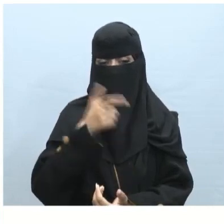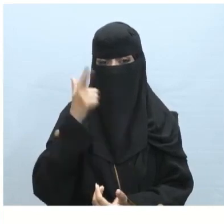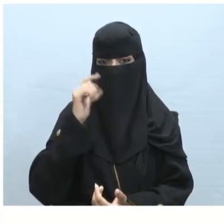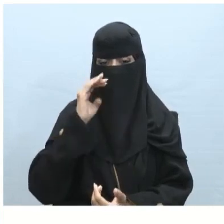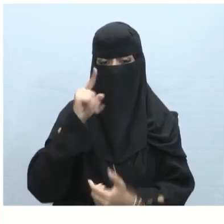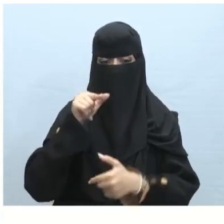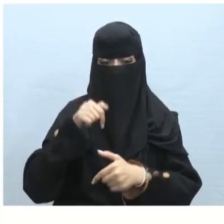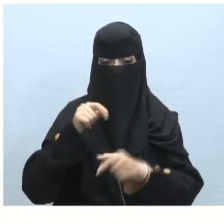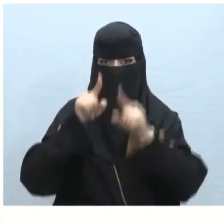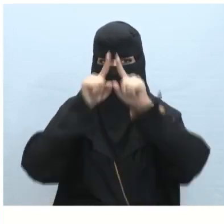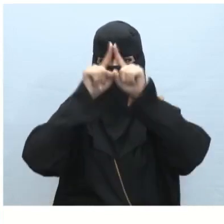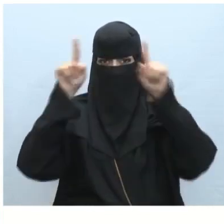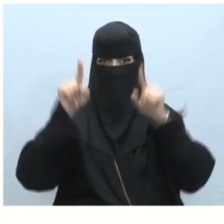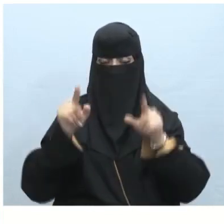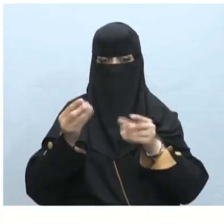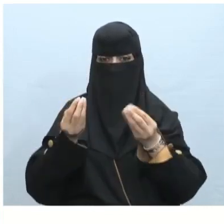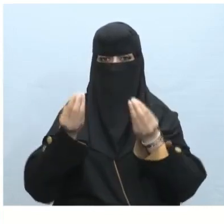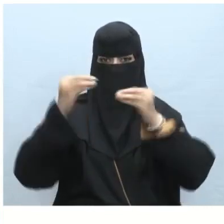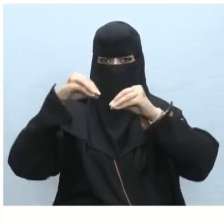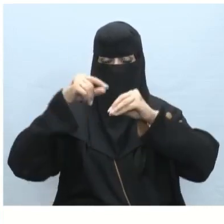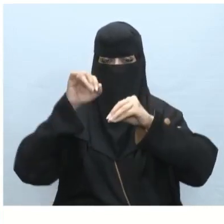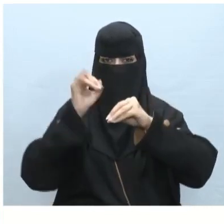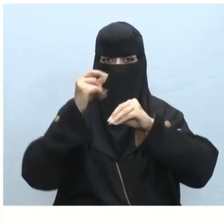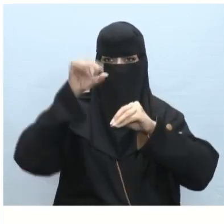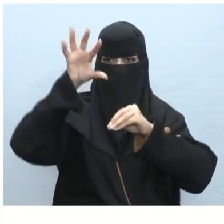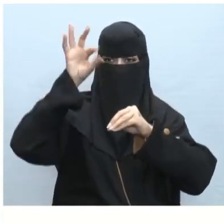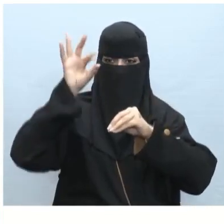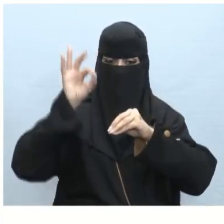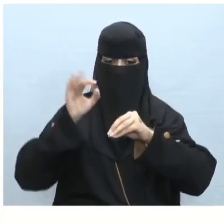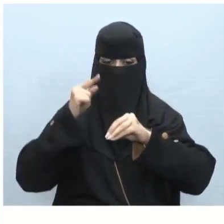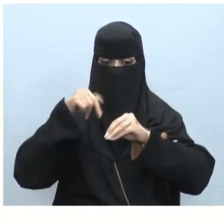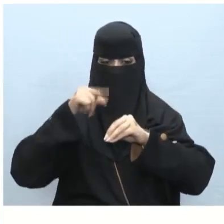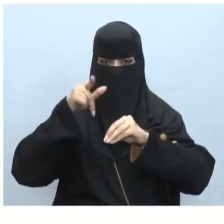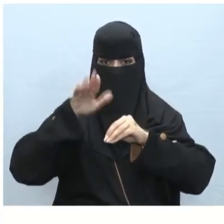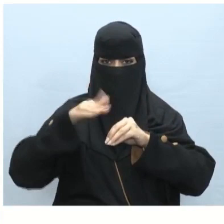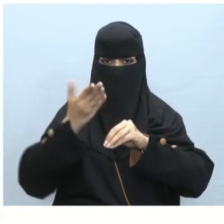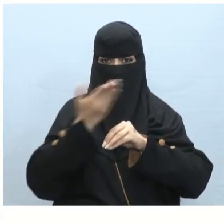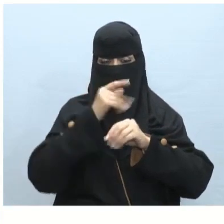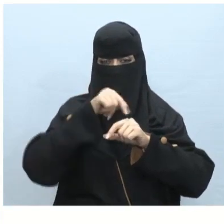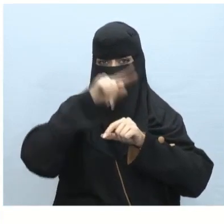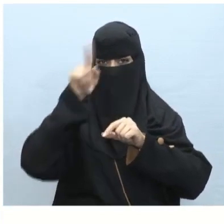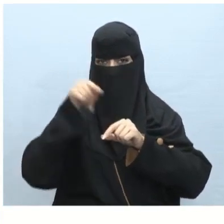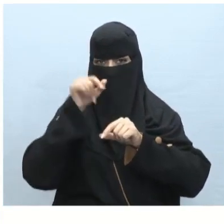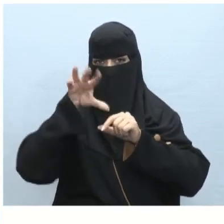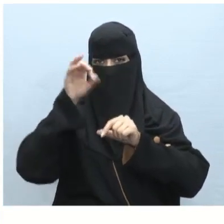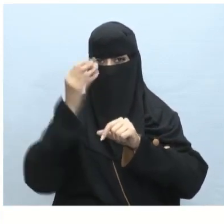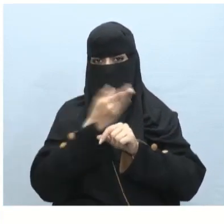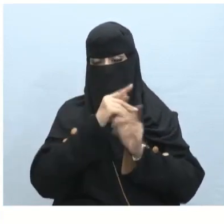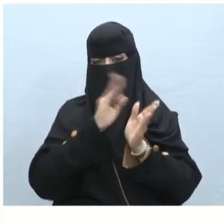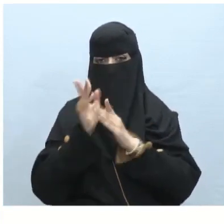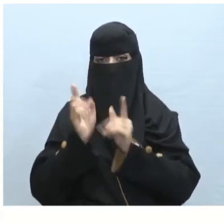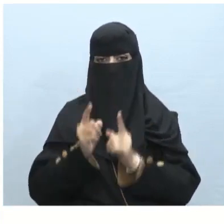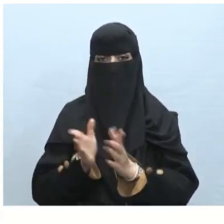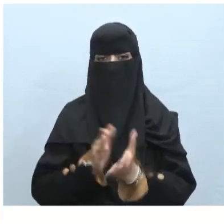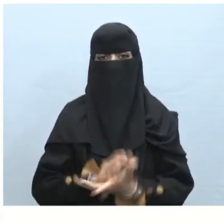كانت الإجابة الصحيحة أو الخيارة الصحيح عرض المزيد من الخيارات حول تأثير معين